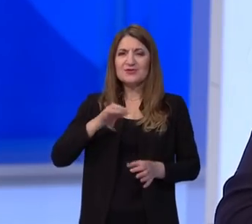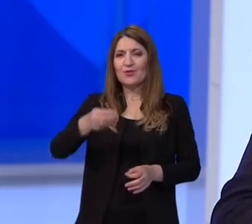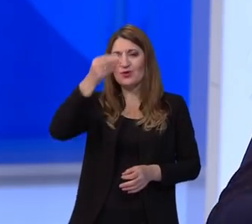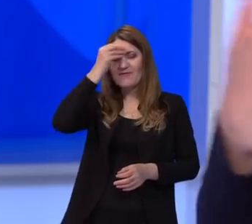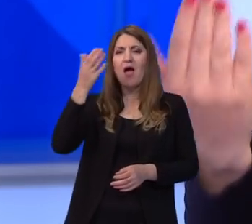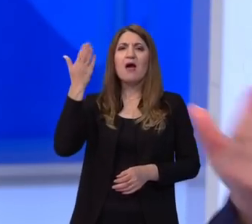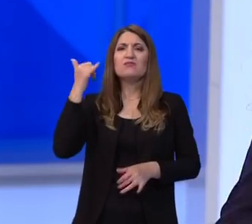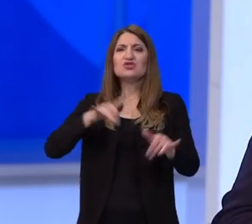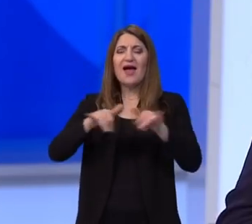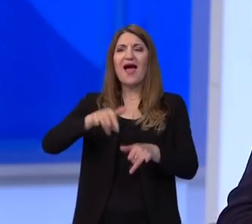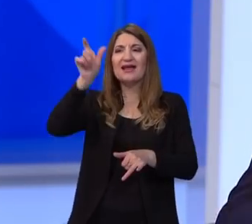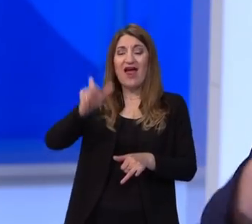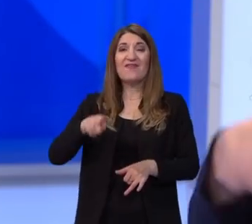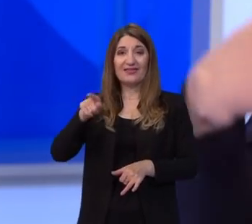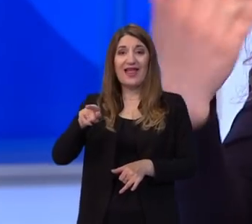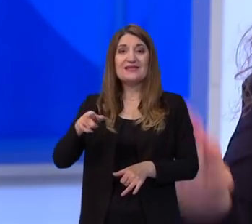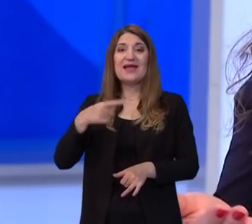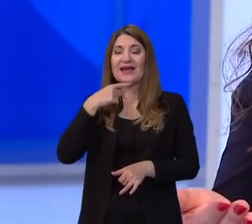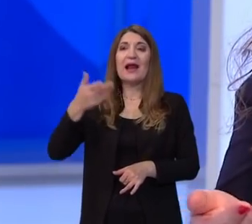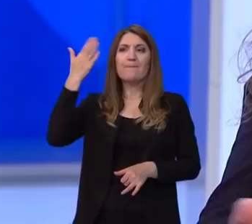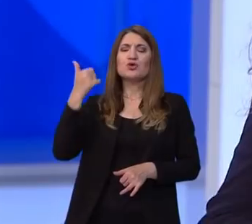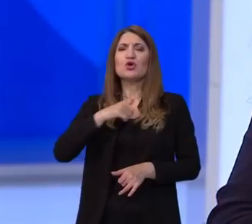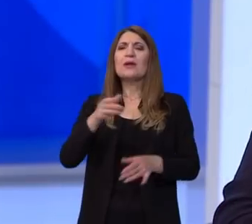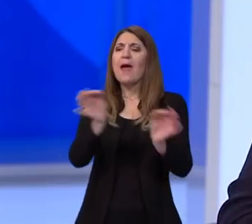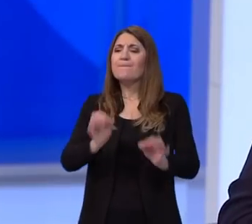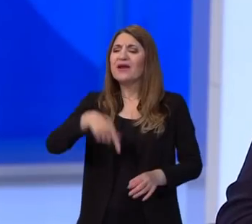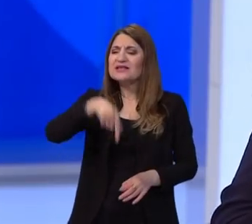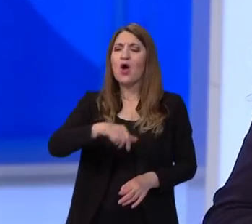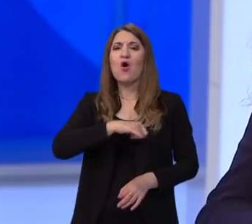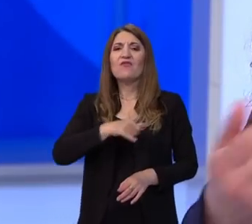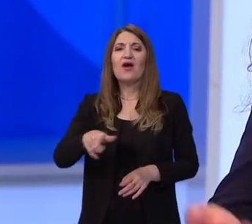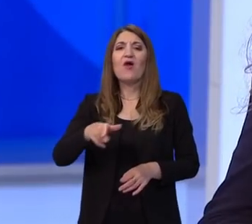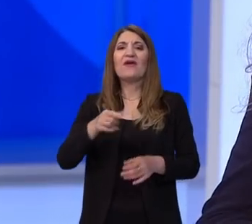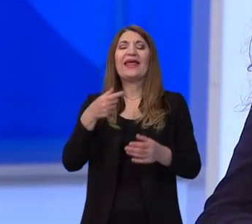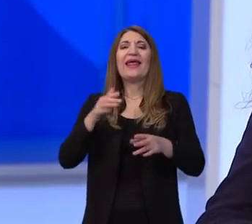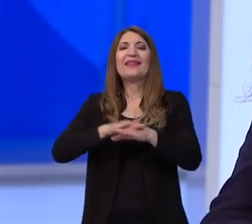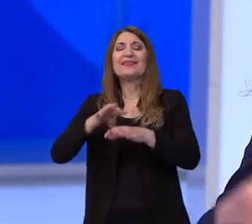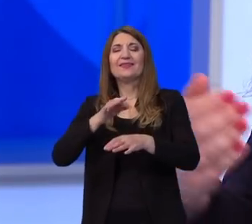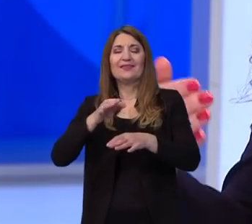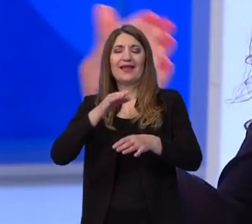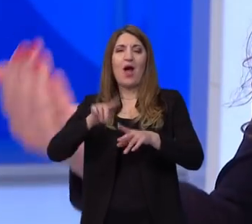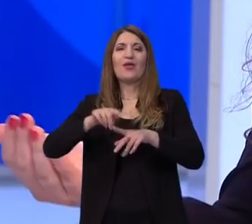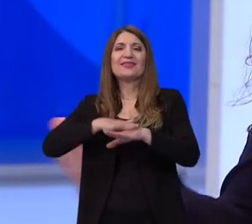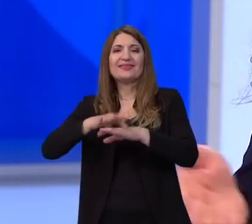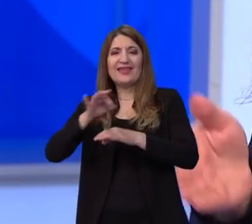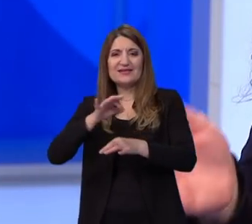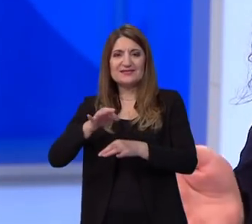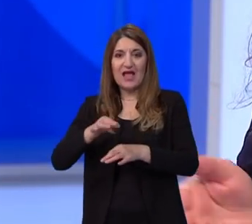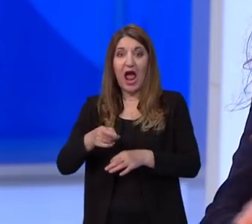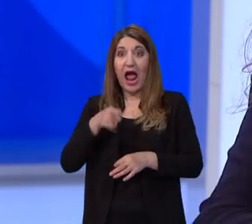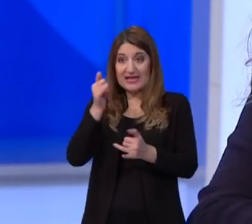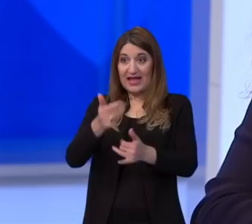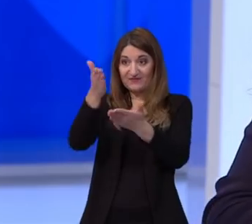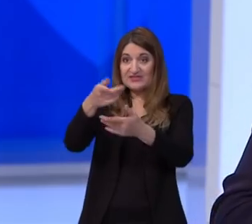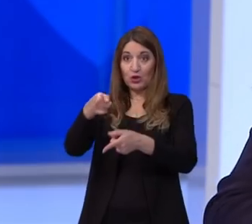je bivša donateljica Centra Lani spomenula da se pripremaju za ovu godinu testovi vanjskog vrednovanja, pa se nadam da je ovo što ste vi rekli